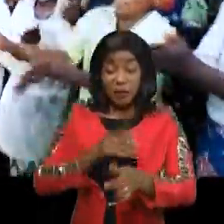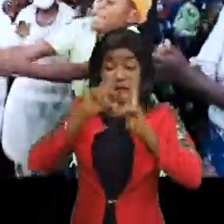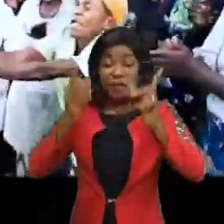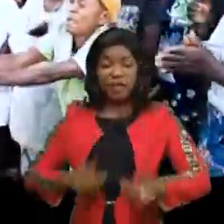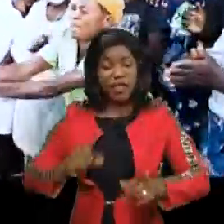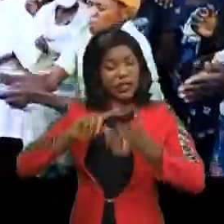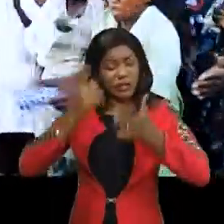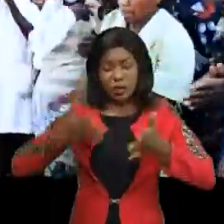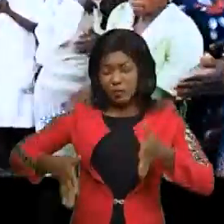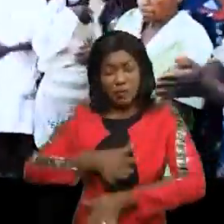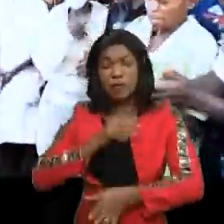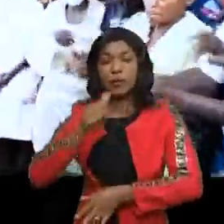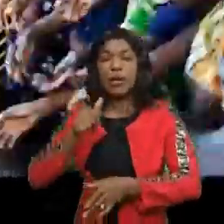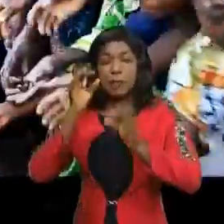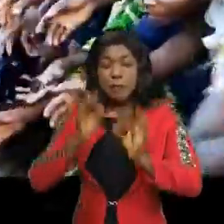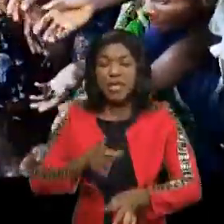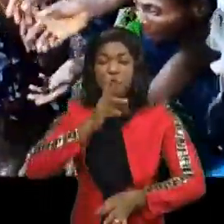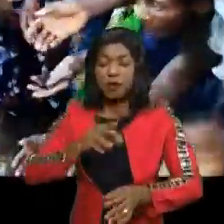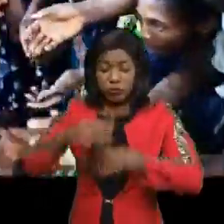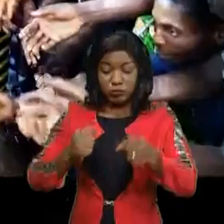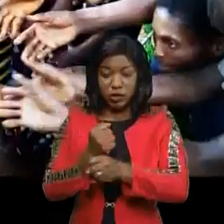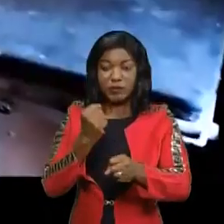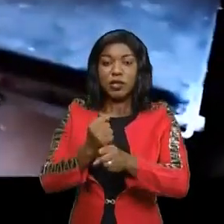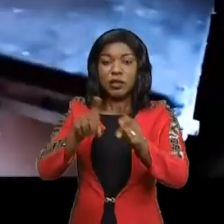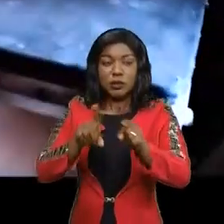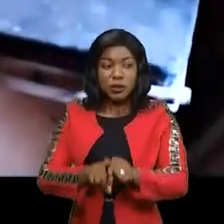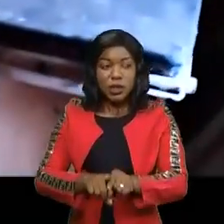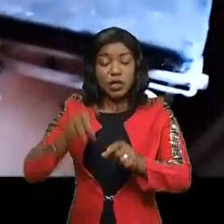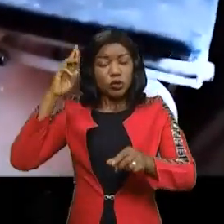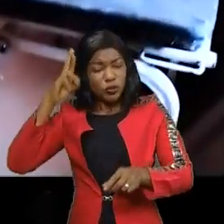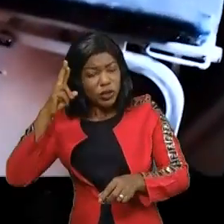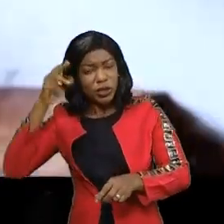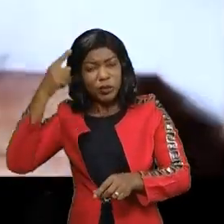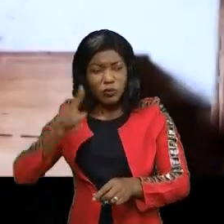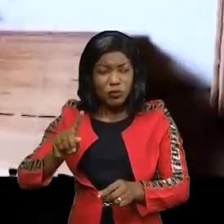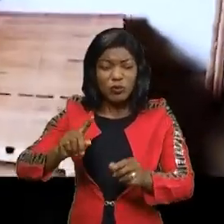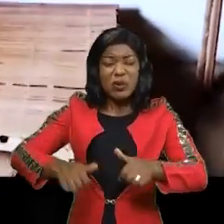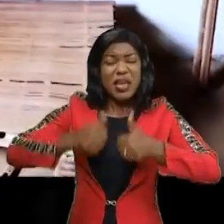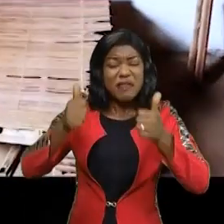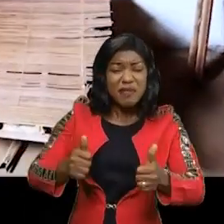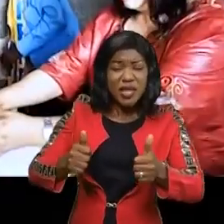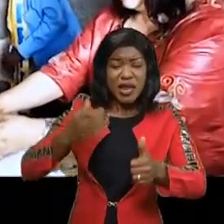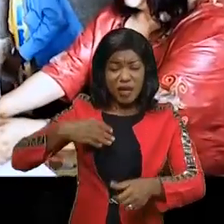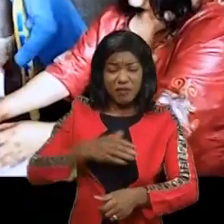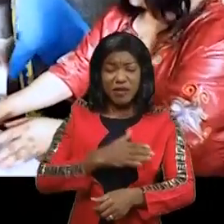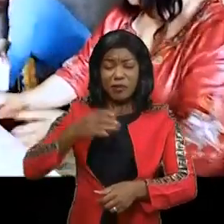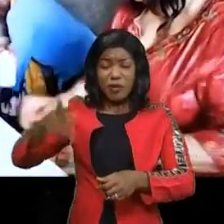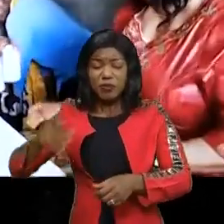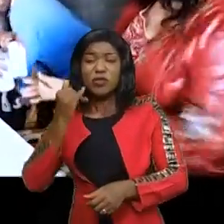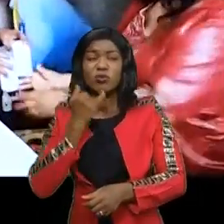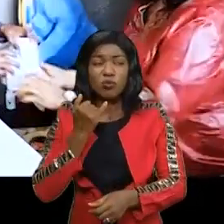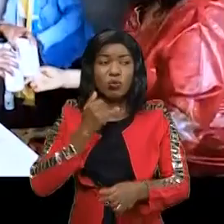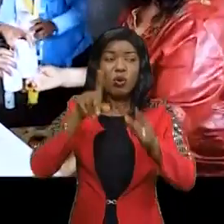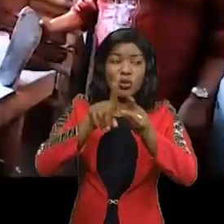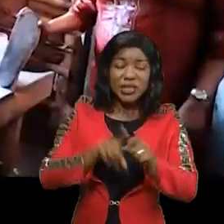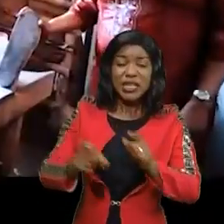représentantes à l'Assemblée nationale.'Era a offert deux OATS. Souciée de la condition dans laquelle vit la femme de Gungu, l'honorable